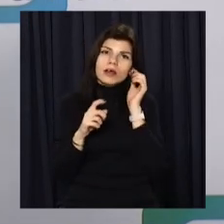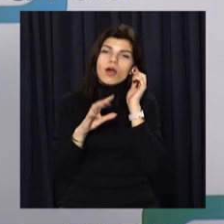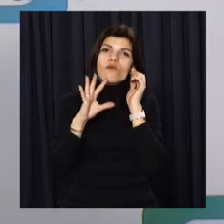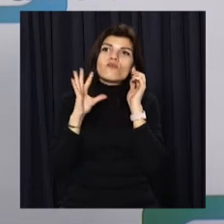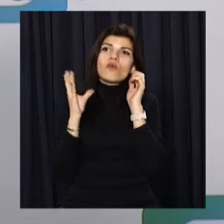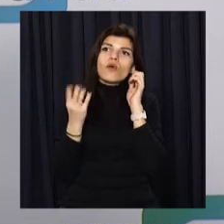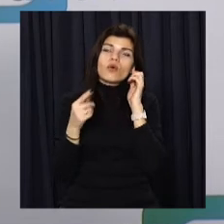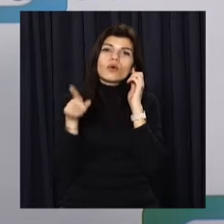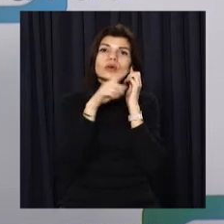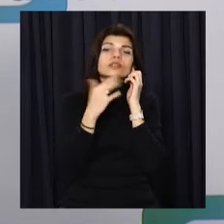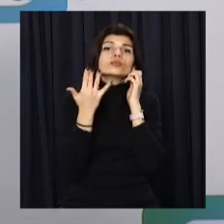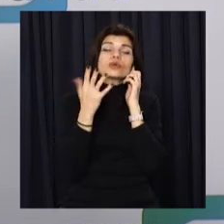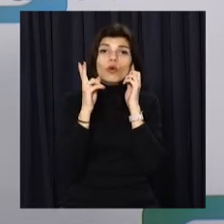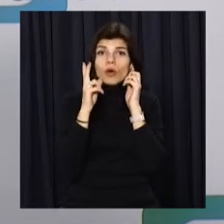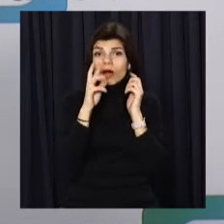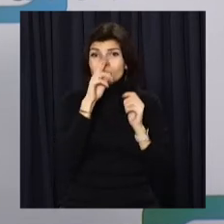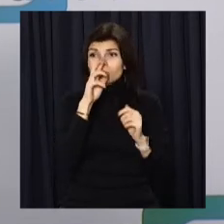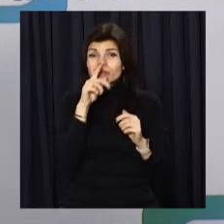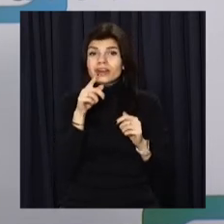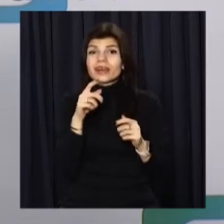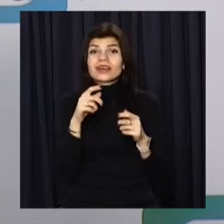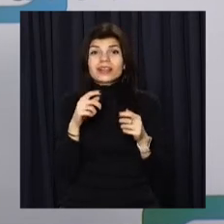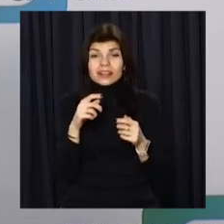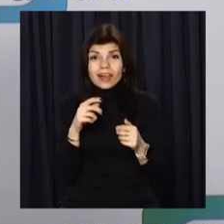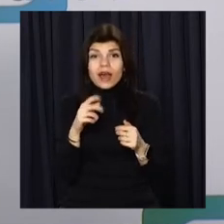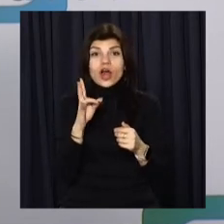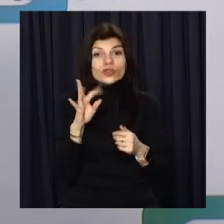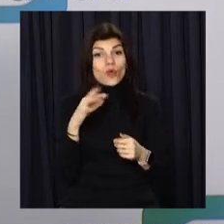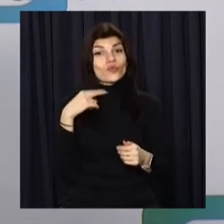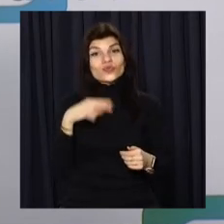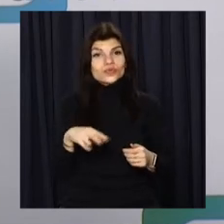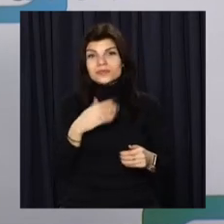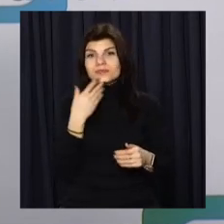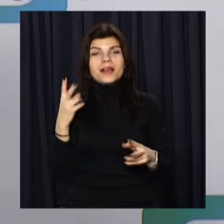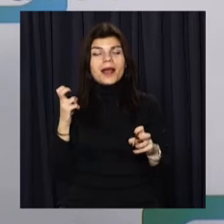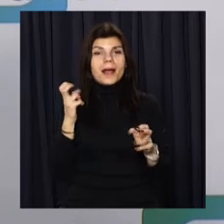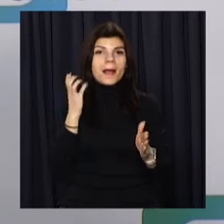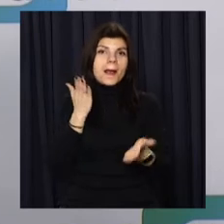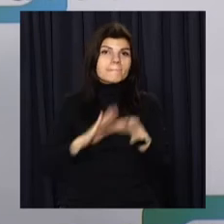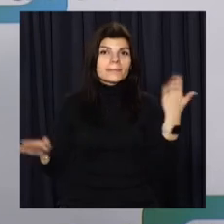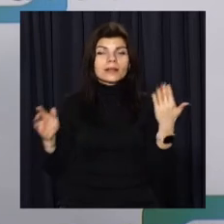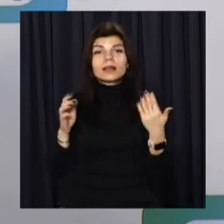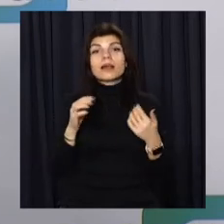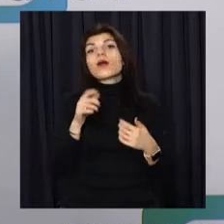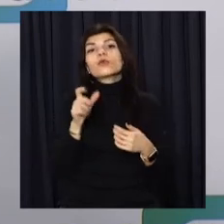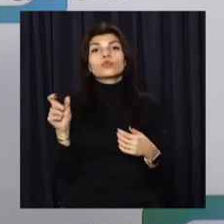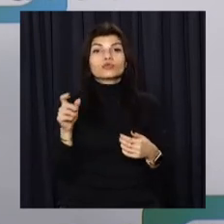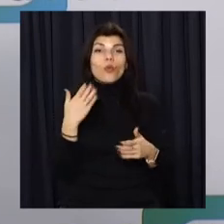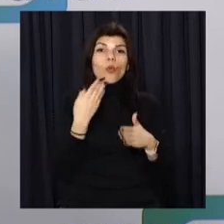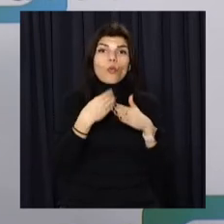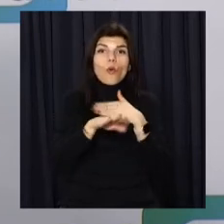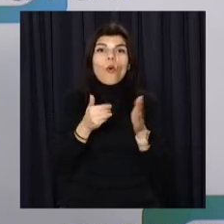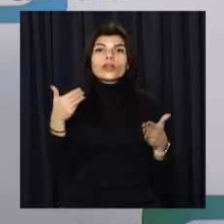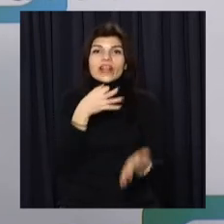количеством, совершивших, достатньо невисок. Тобто по различним основам і причинам люди фактично уходять